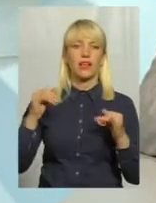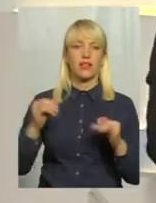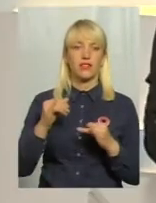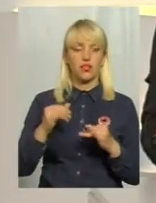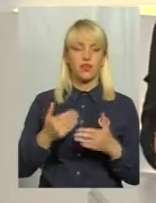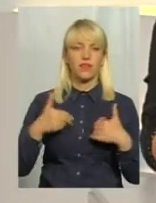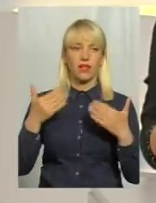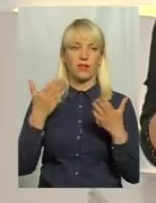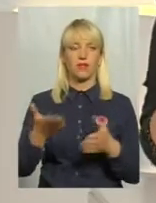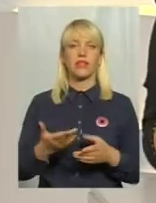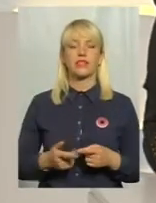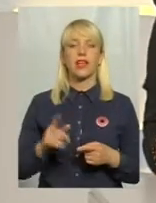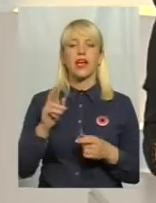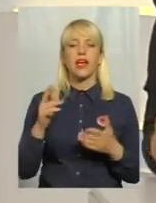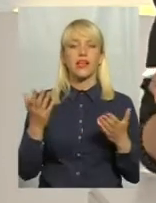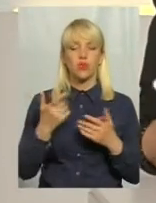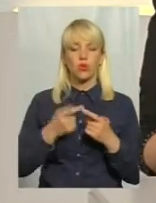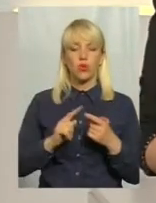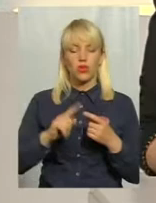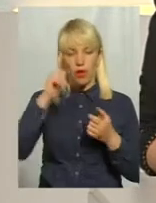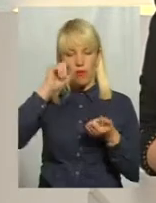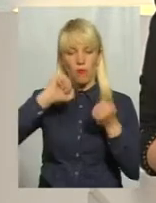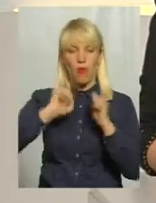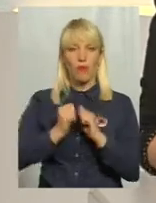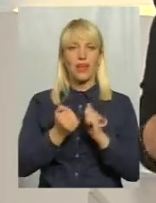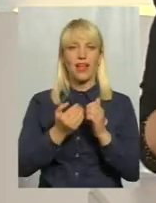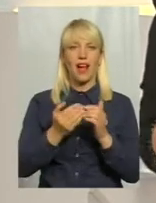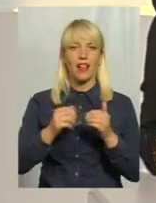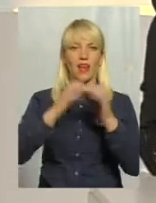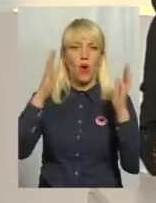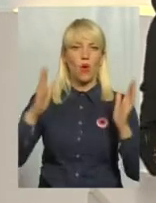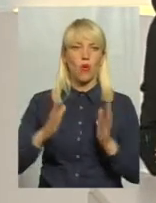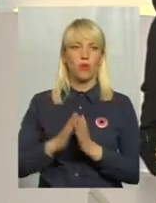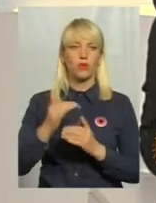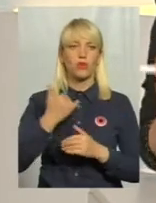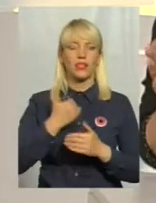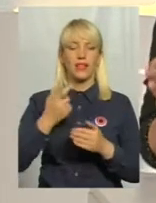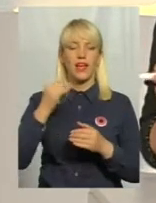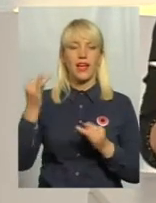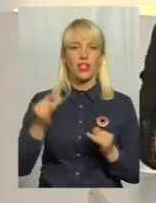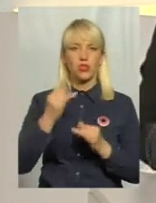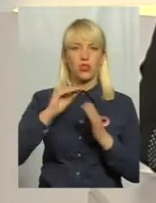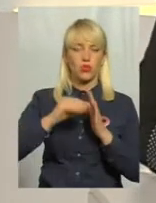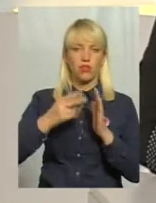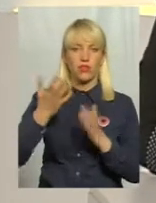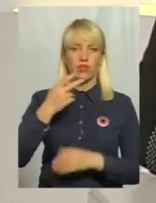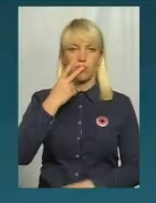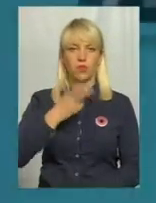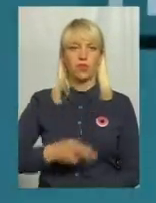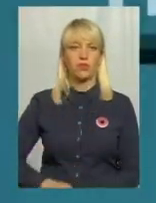А отож, про той меморіальний комплекс, який я згадала на початку, в нас є історична довідка. Давайте подивимося.